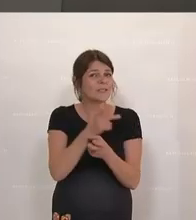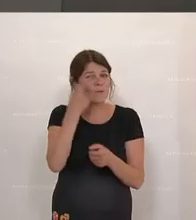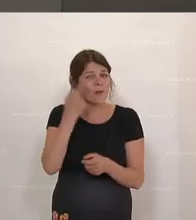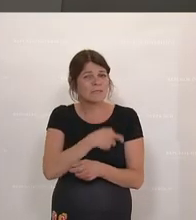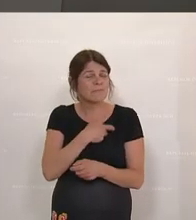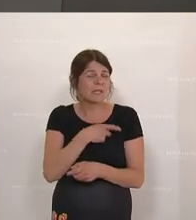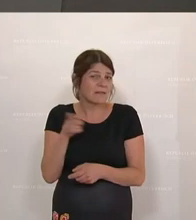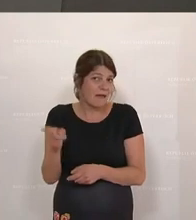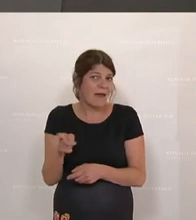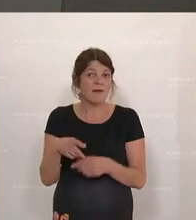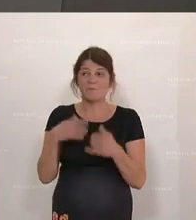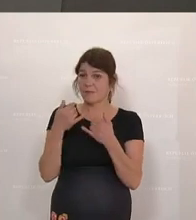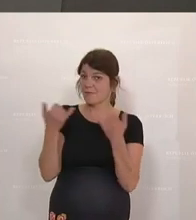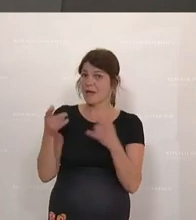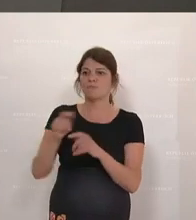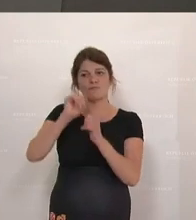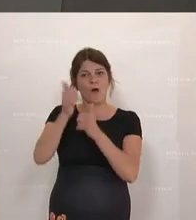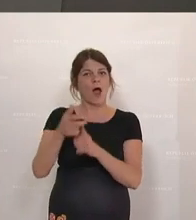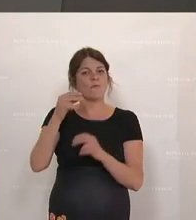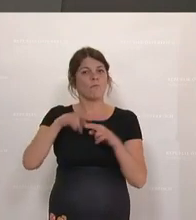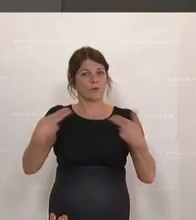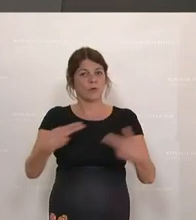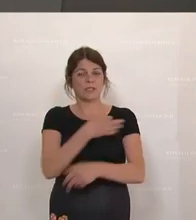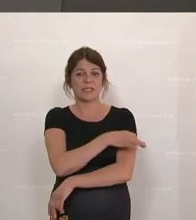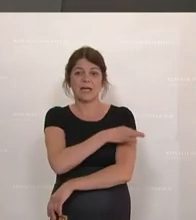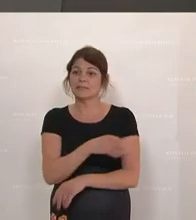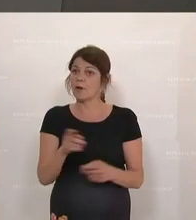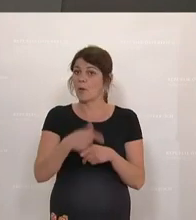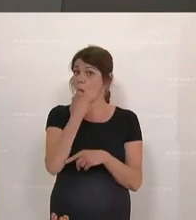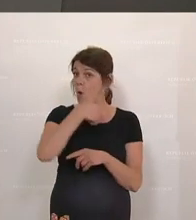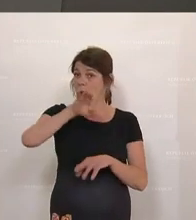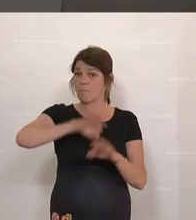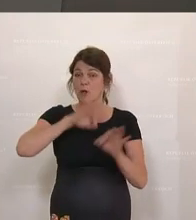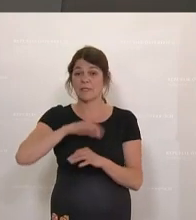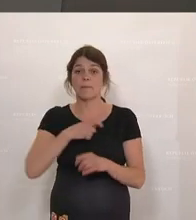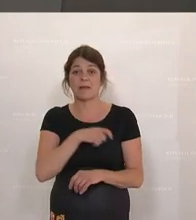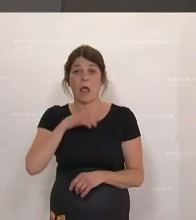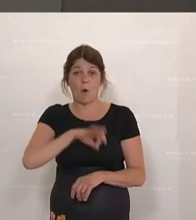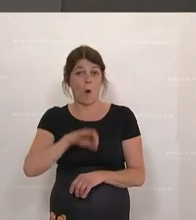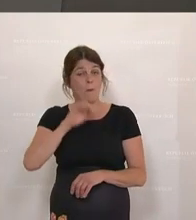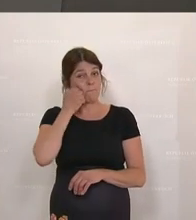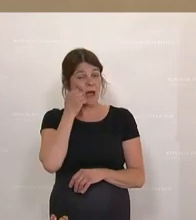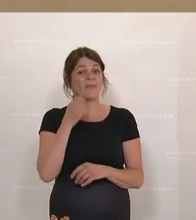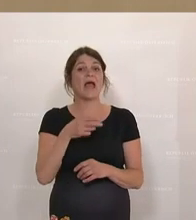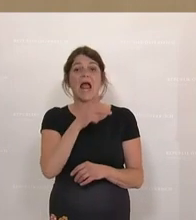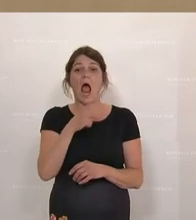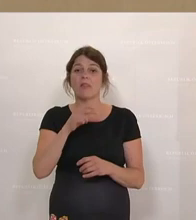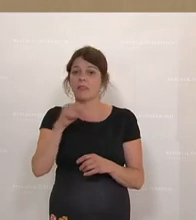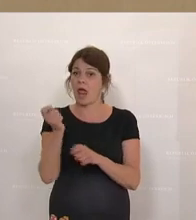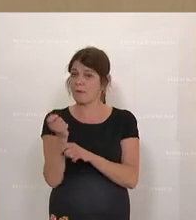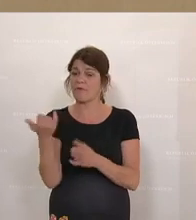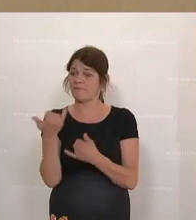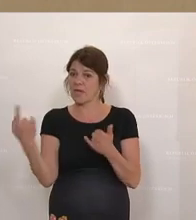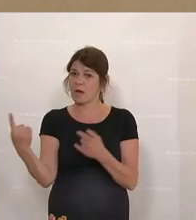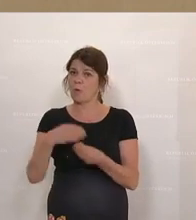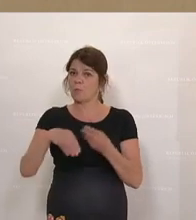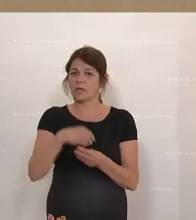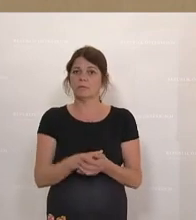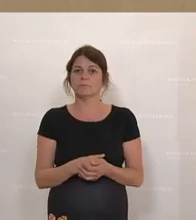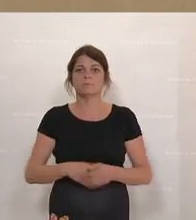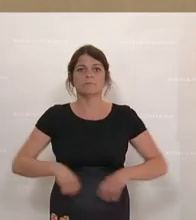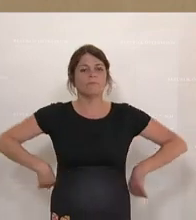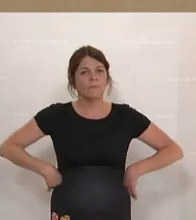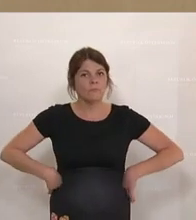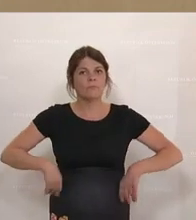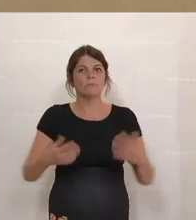Volkspartei in Gestalt des Bundeskanzlers und 100-Prozent-Parteiobmannes Karl Nehammer damit umgeht. Der Held